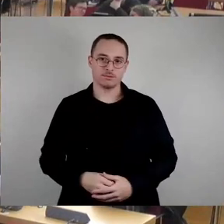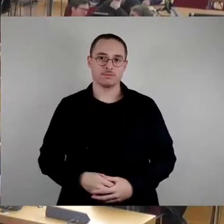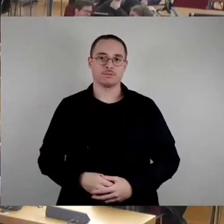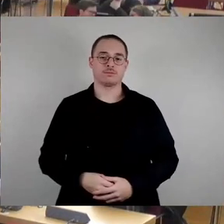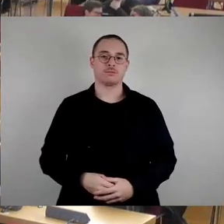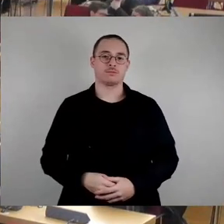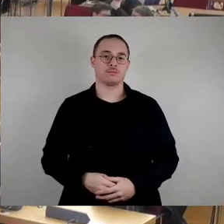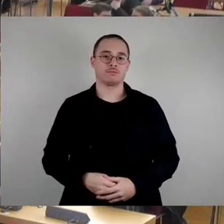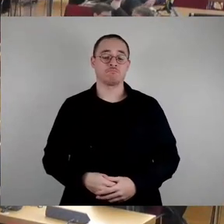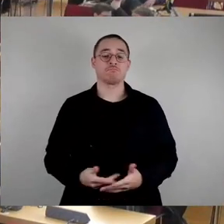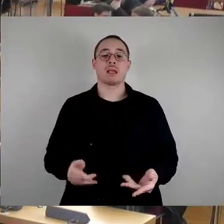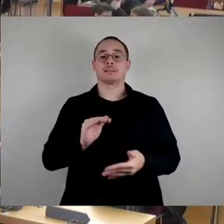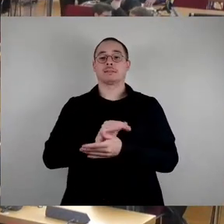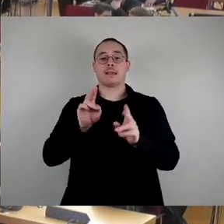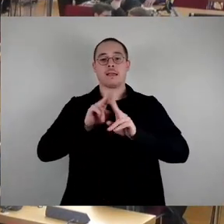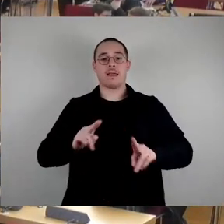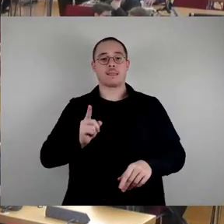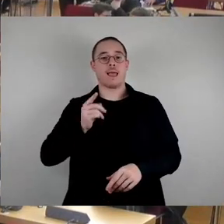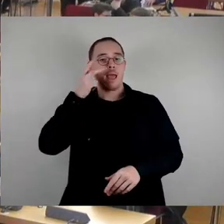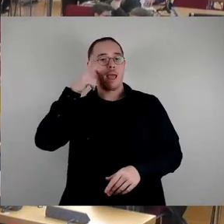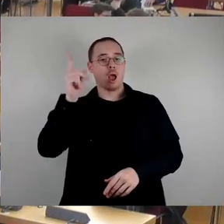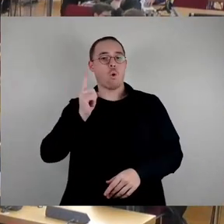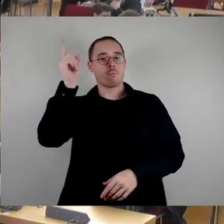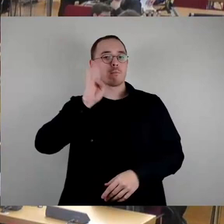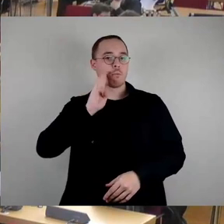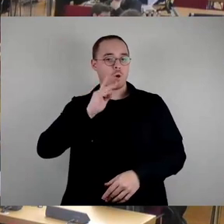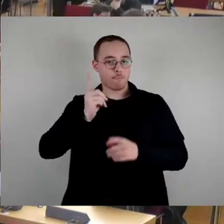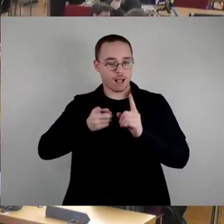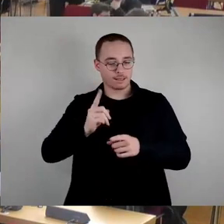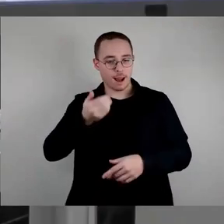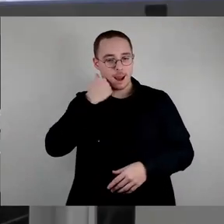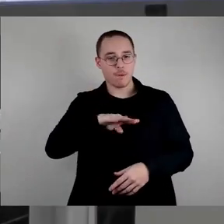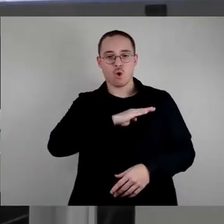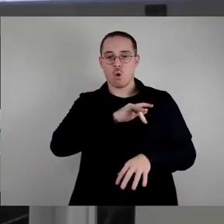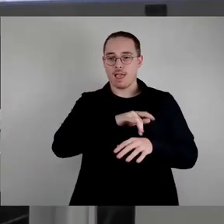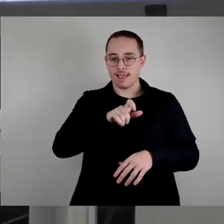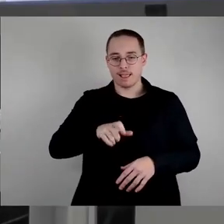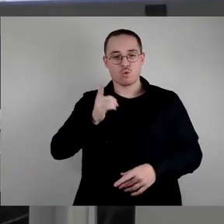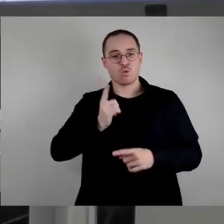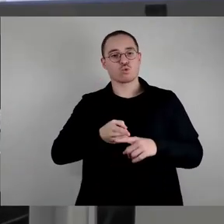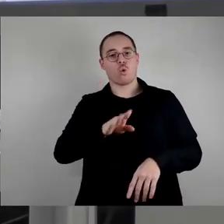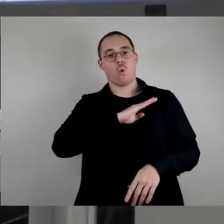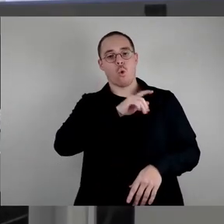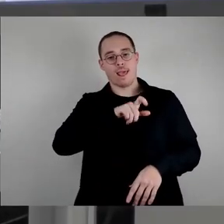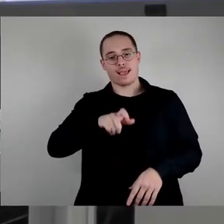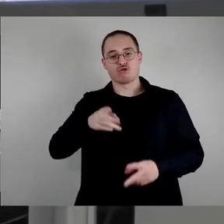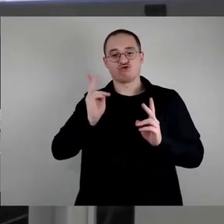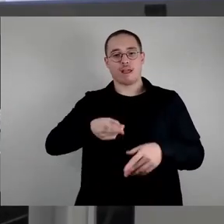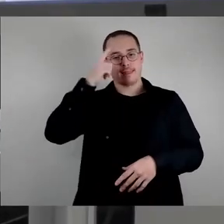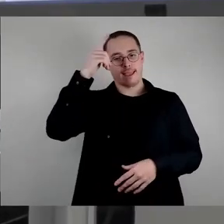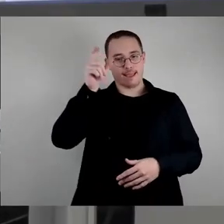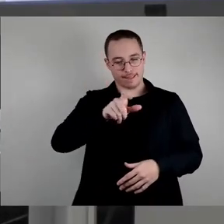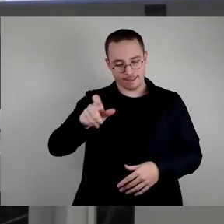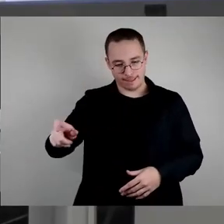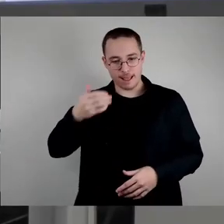Sehr geehrter Herr Oberbürgermeister, liebe Kolleginnen und Kollegen Stadträte, liebe Stadtbezirksbeiräte, liebe Bürger,